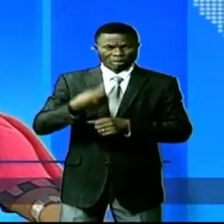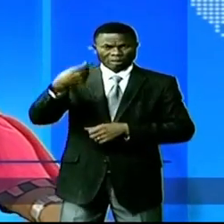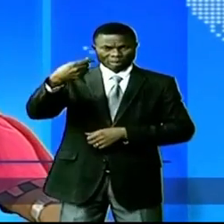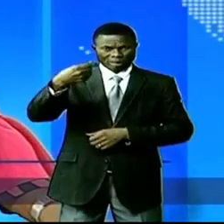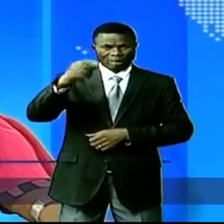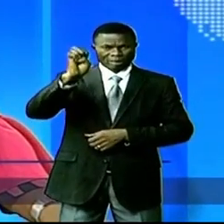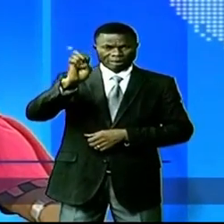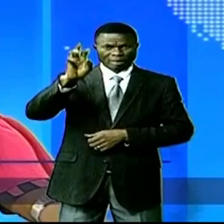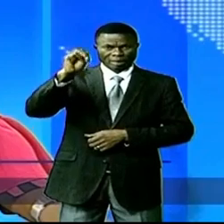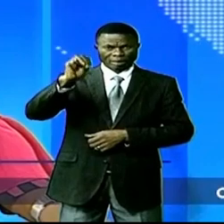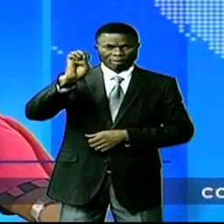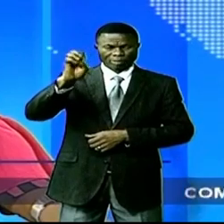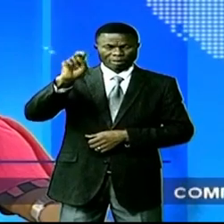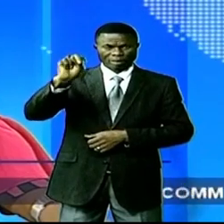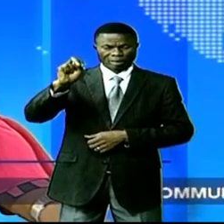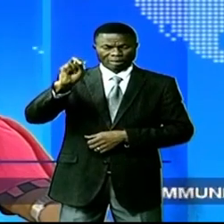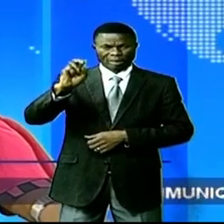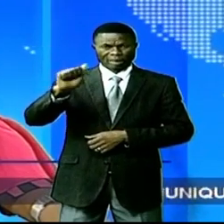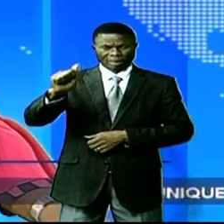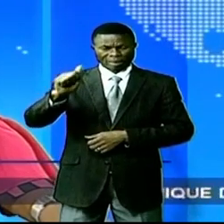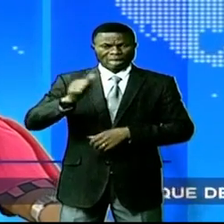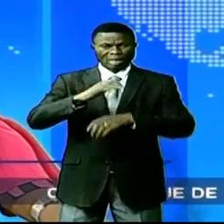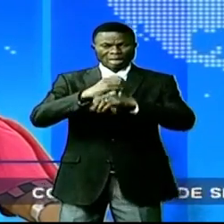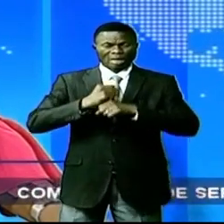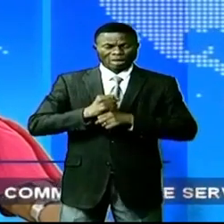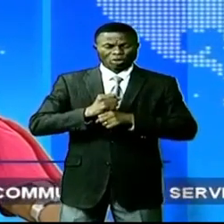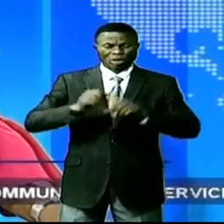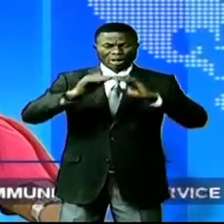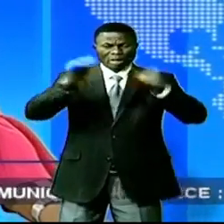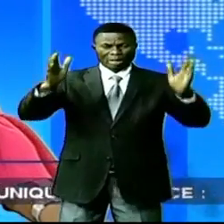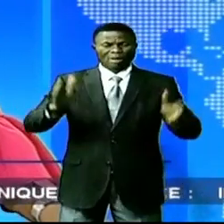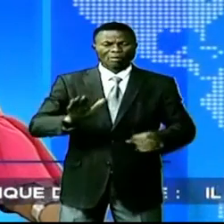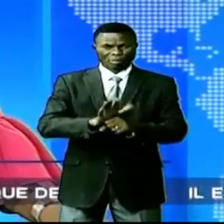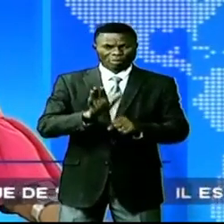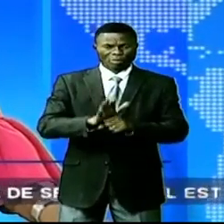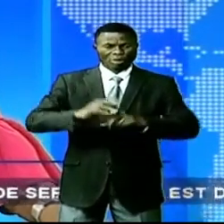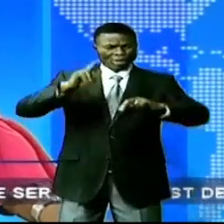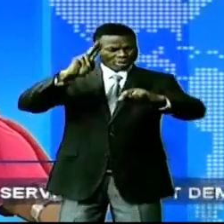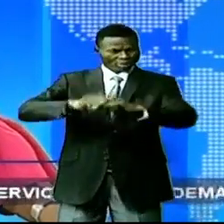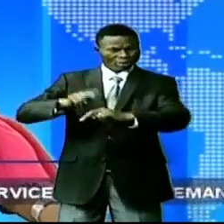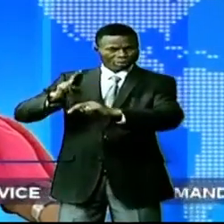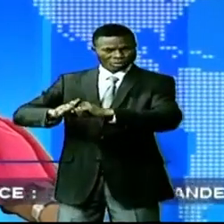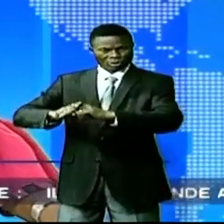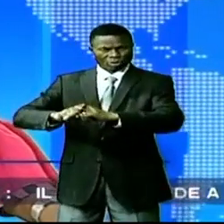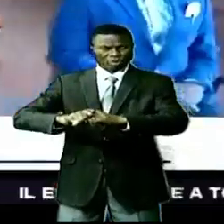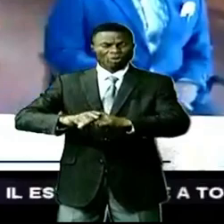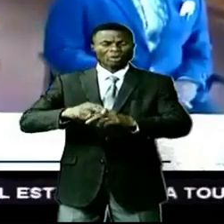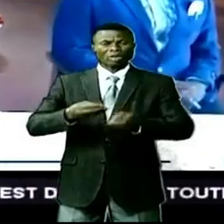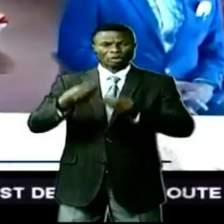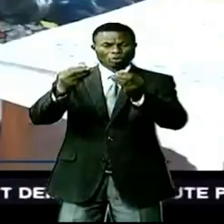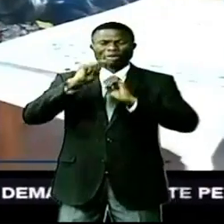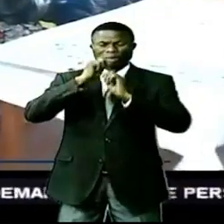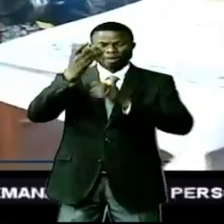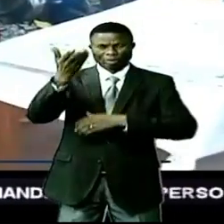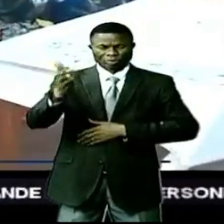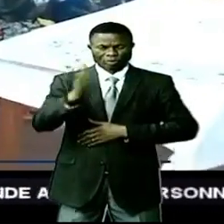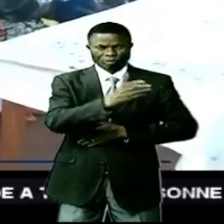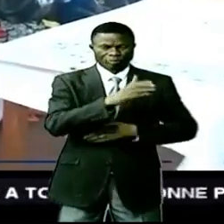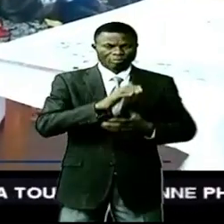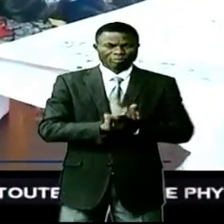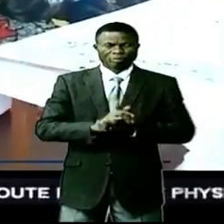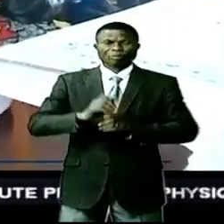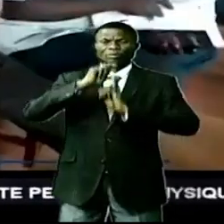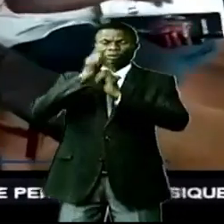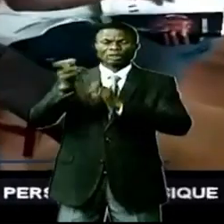important de ban pour les élèves.'est un don de l'ONG international World Division. Le partenaire privilégié du gouvernement